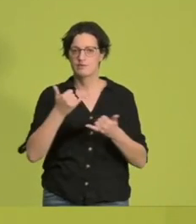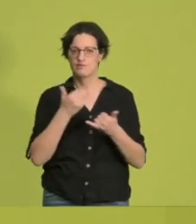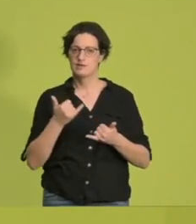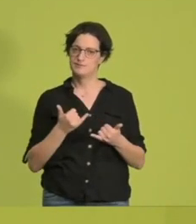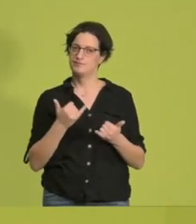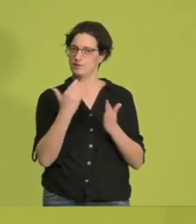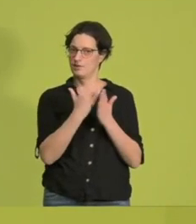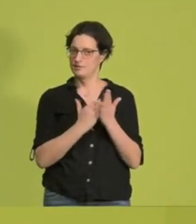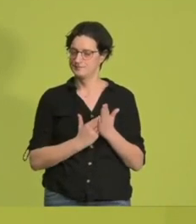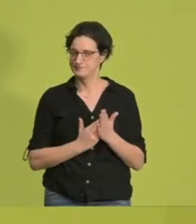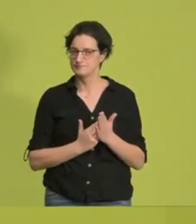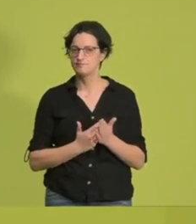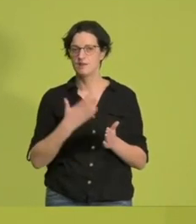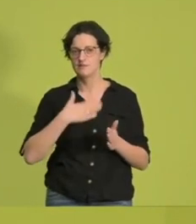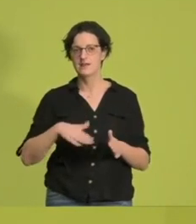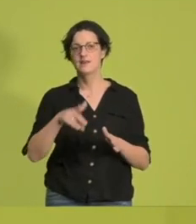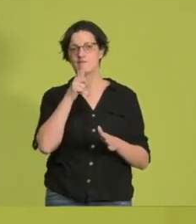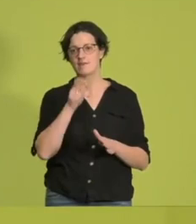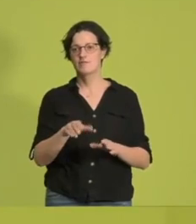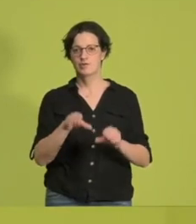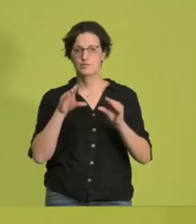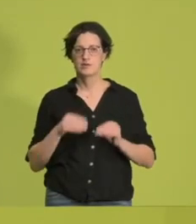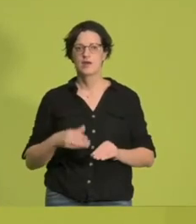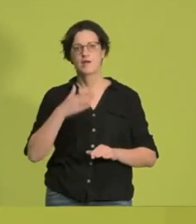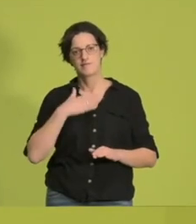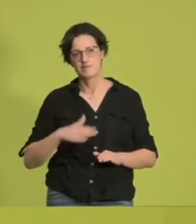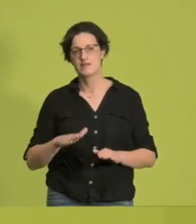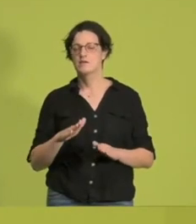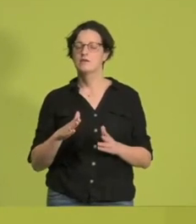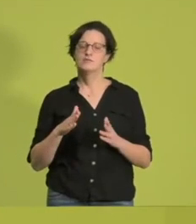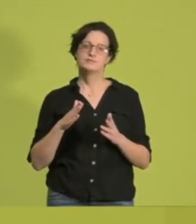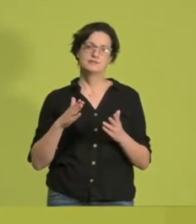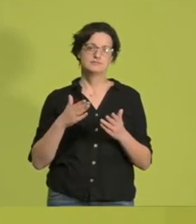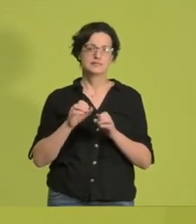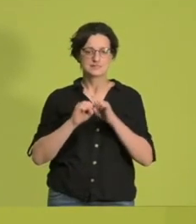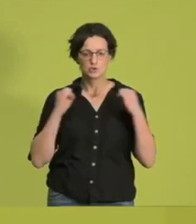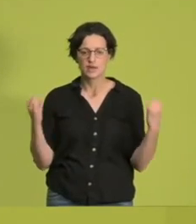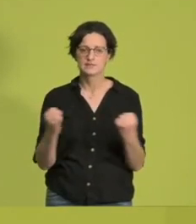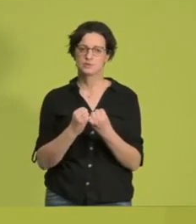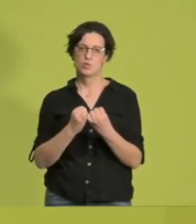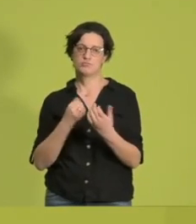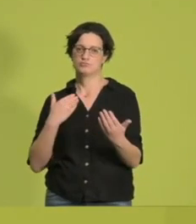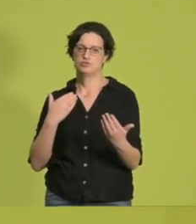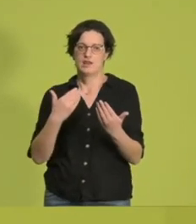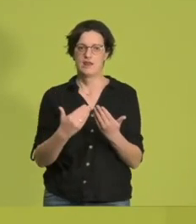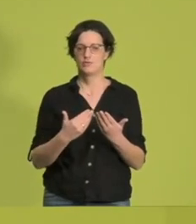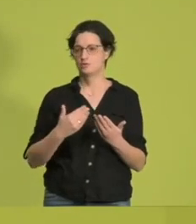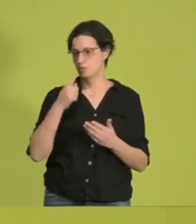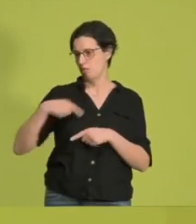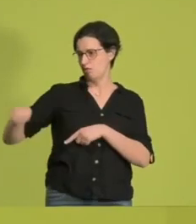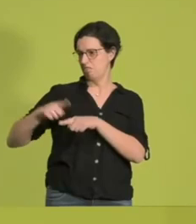Verantwortung dafür übernehmen. Wir Grünen wollen uns dieser Tatsache stellen und nicht mit dem Finger auf andere zeigen, wer schuld ist.